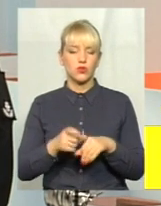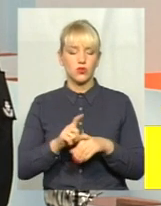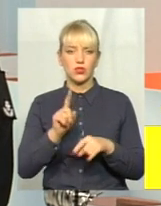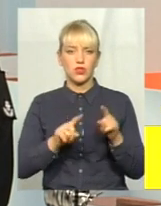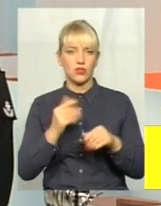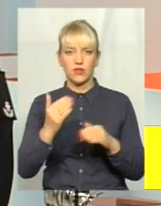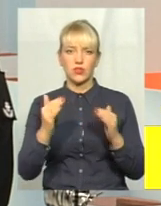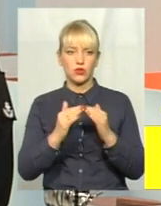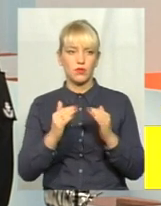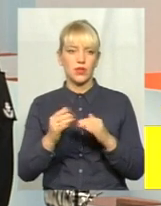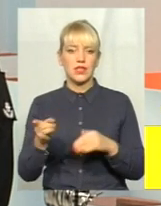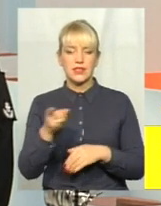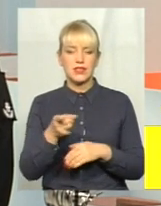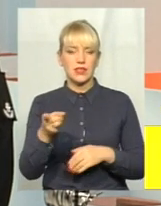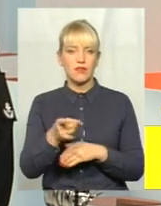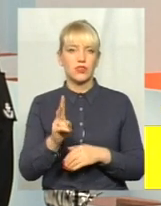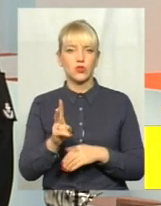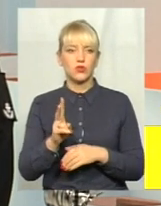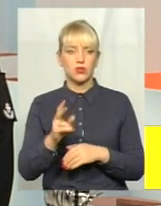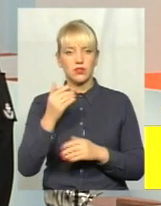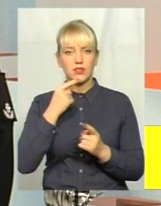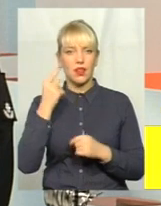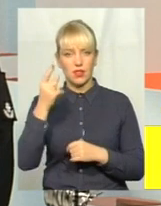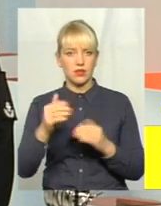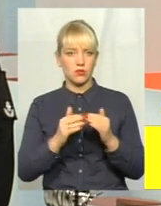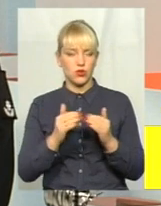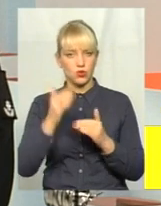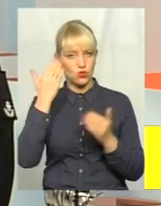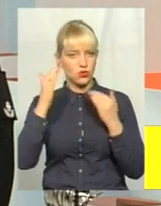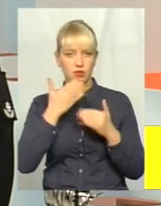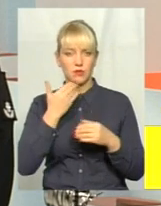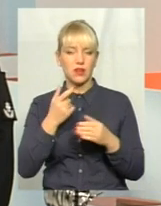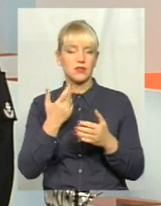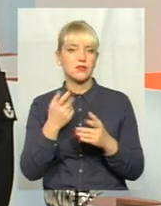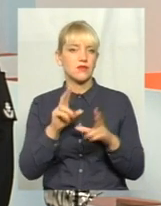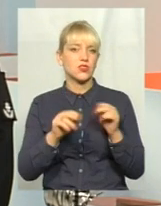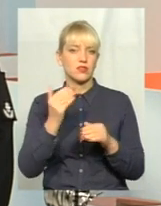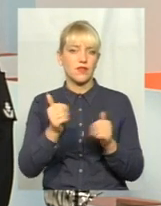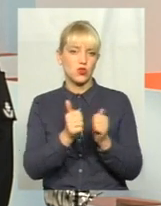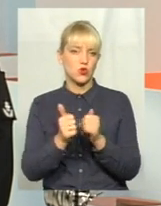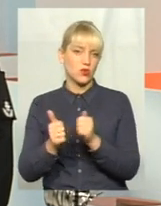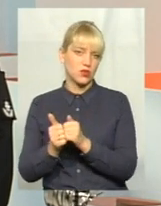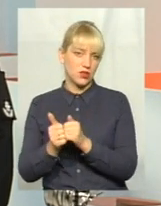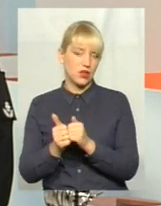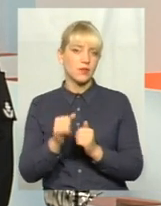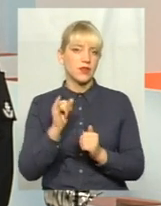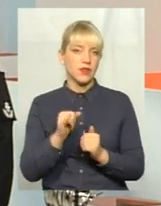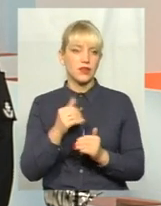ваші двори ставить хтось з далеких будинків в автомобілі. То переважно у ваші сусіди. І